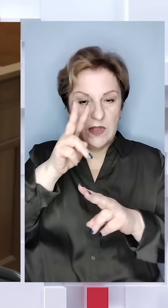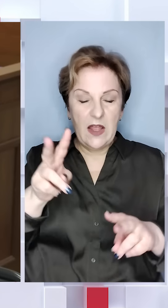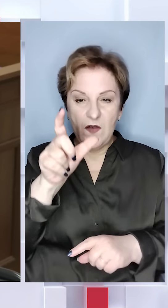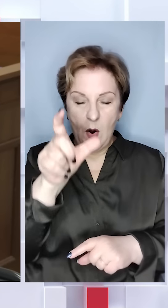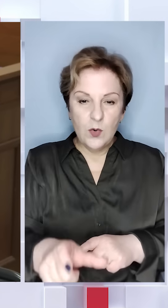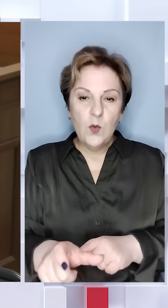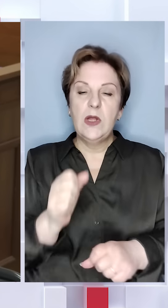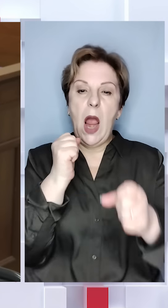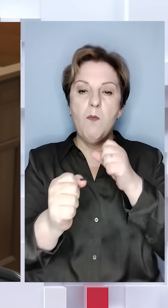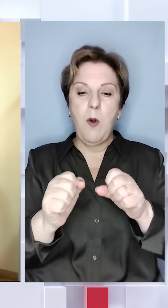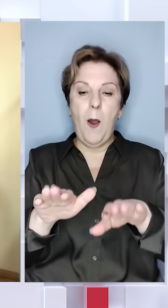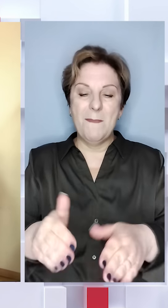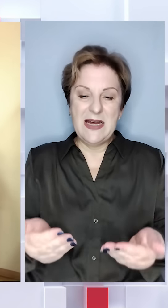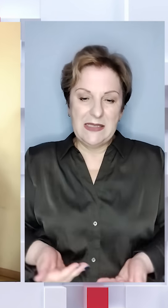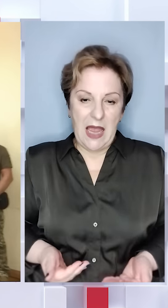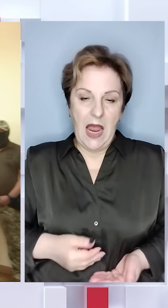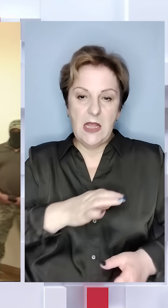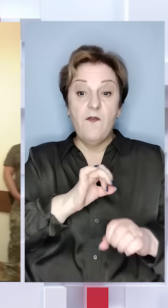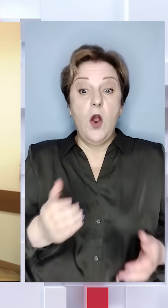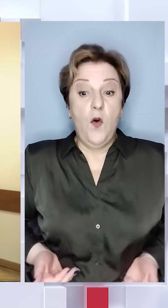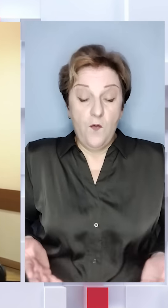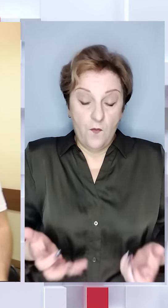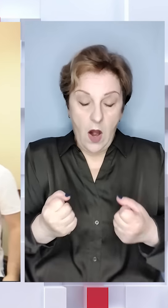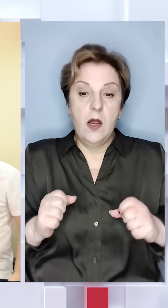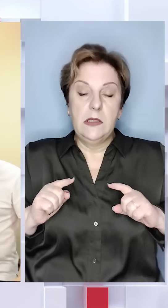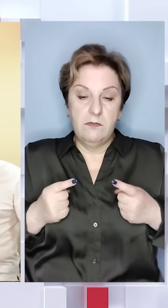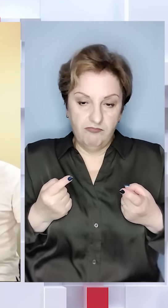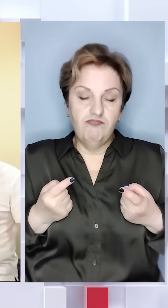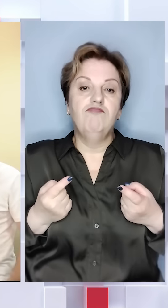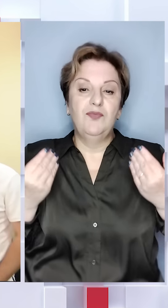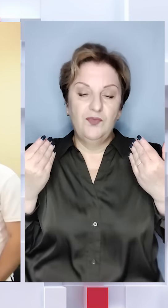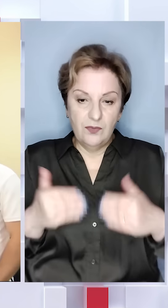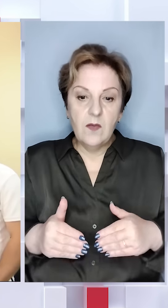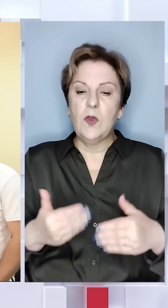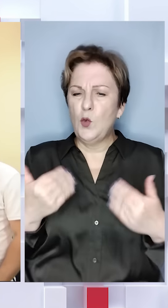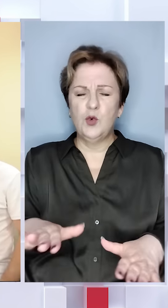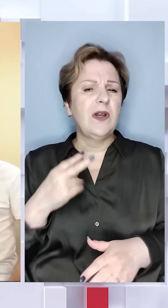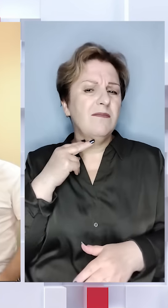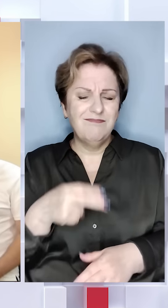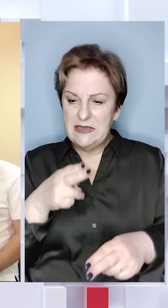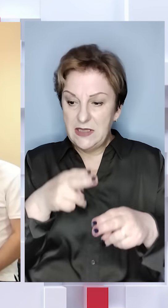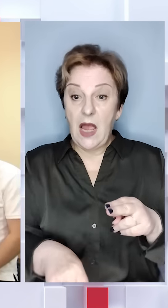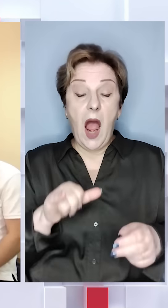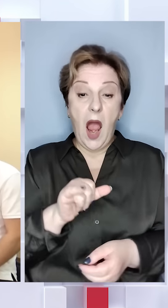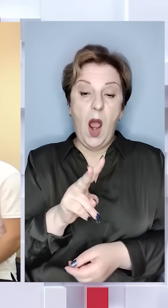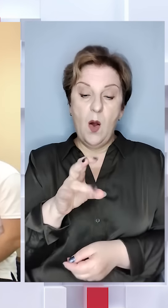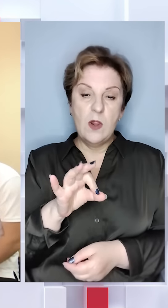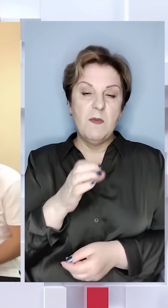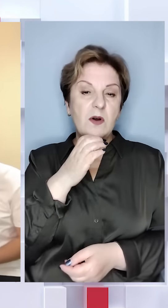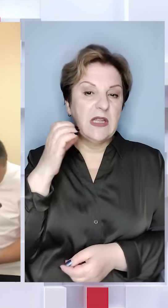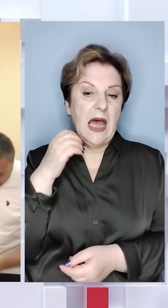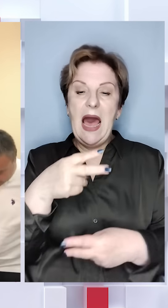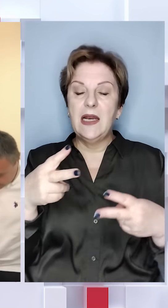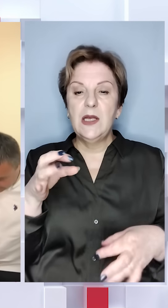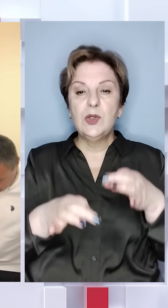побили місцевого адвоката, він вижив, нападників арештували, вони навіть відсиділи свої терміни. А Ігоря Коломойського різні суди, зокрема